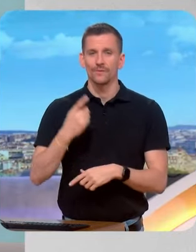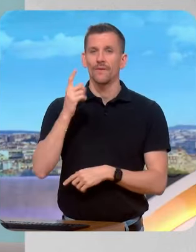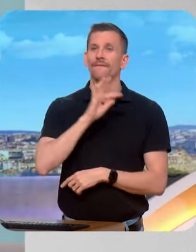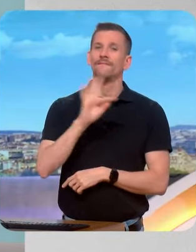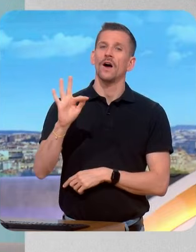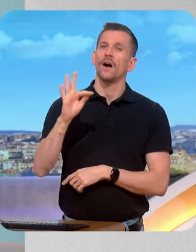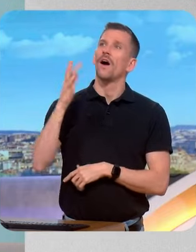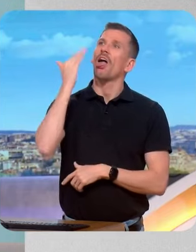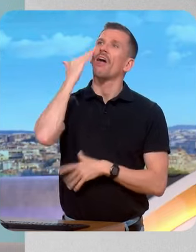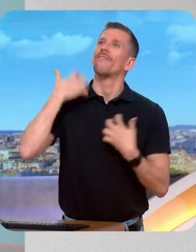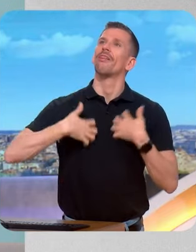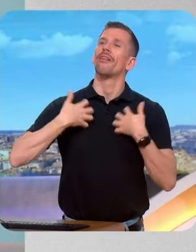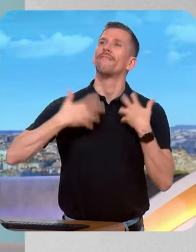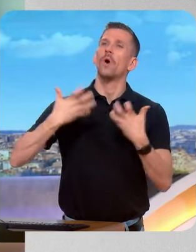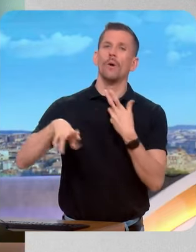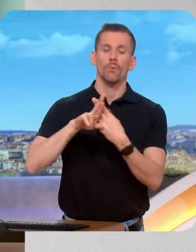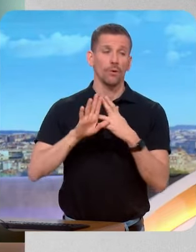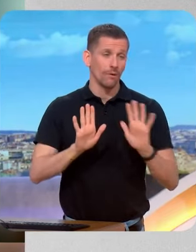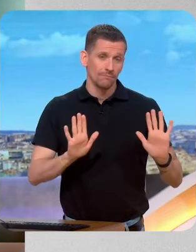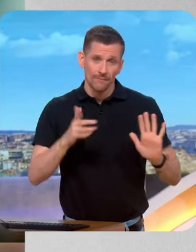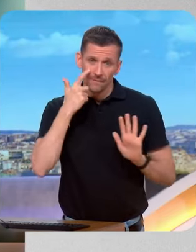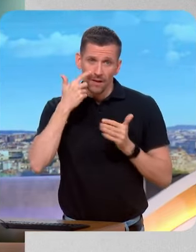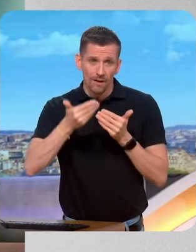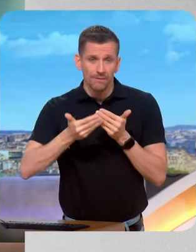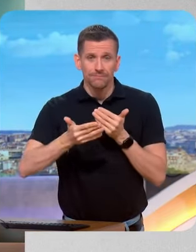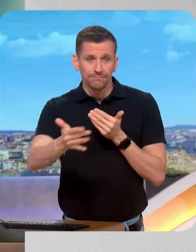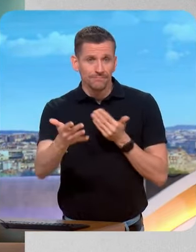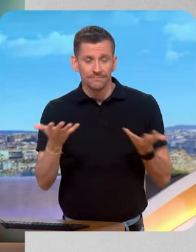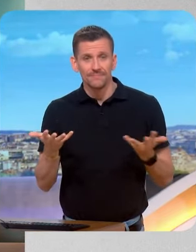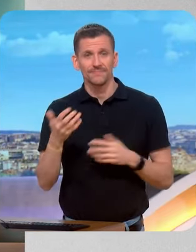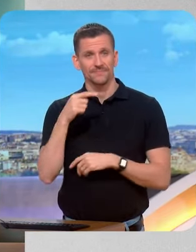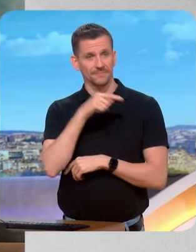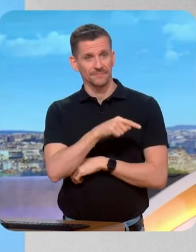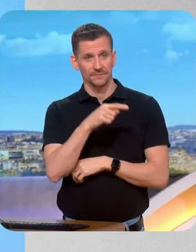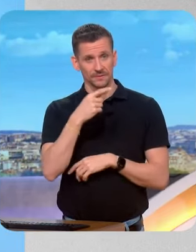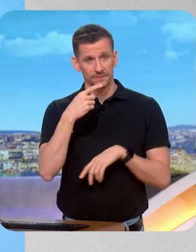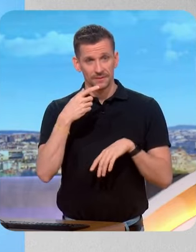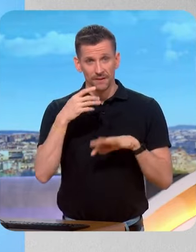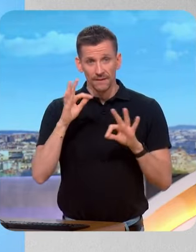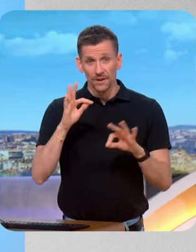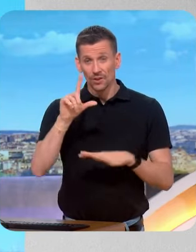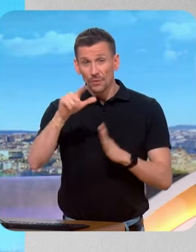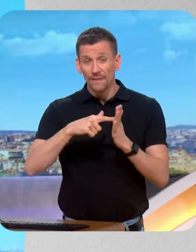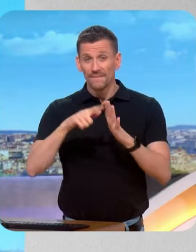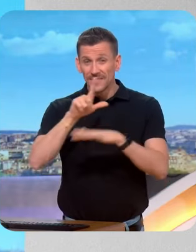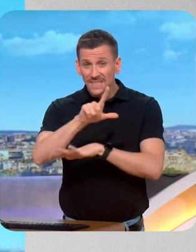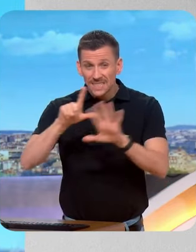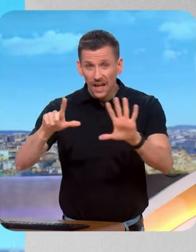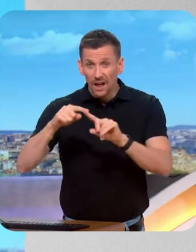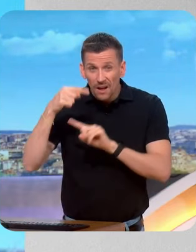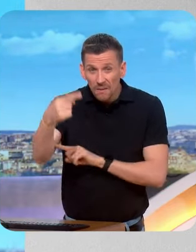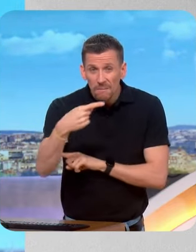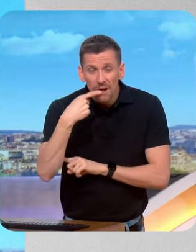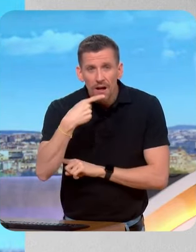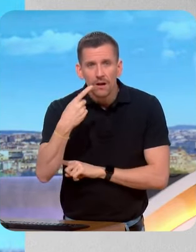qu conjecture sans cesse sur 2027. c lui. C'est lui-même qui a dit que les scénarios étaient encore ouverts. Je vais vous faire une confidence. Je crois que quand il en parle, c'est parce que